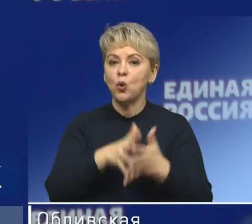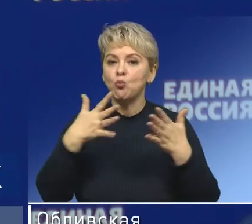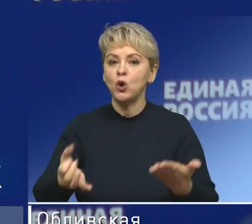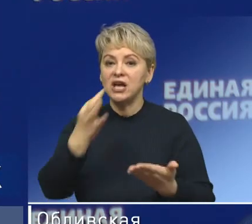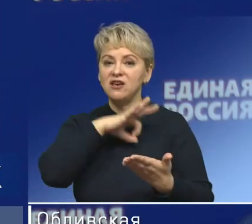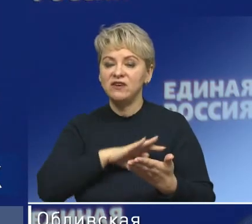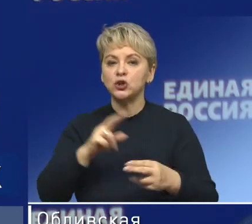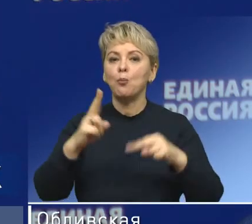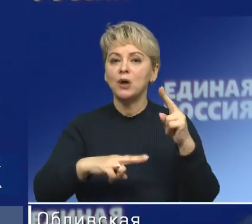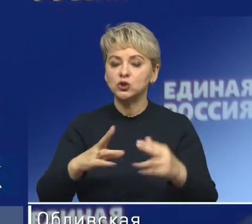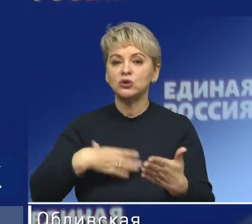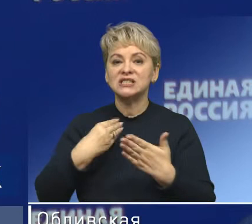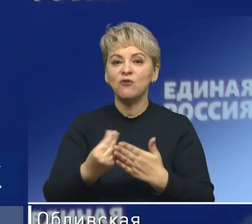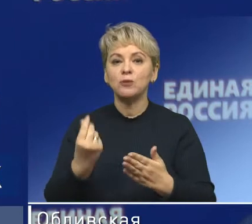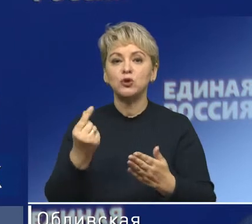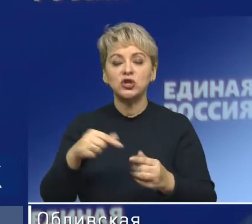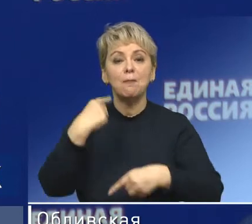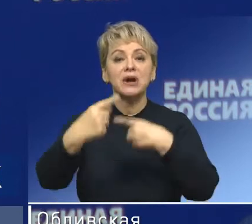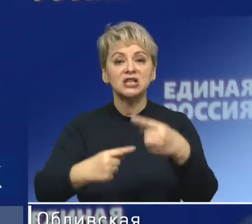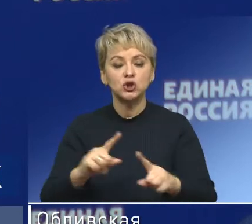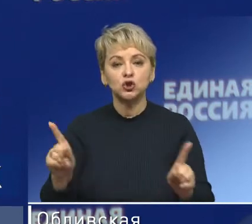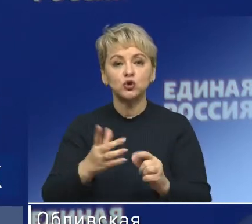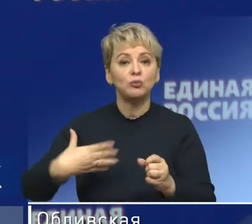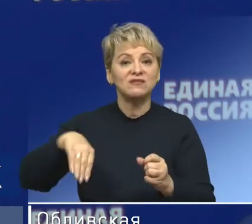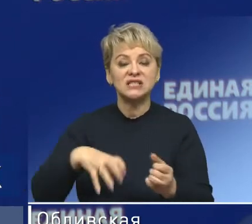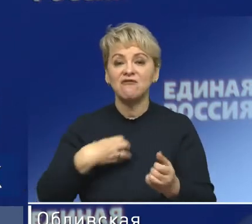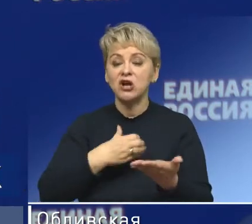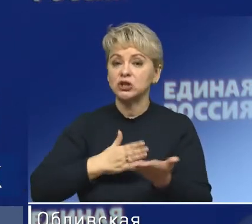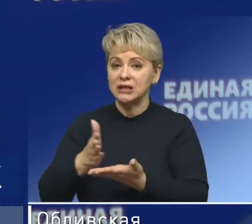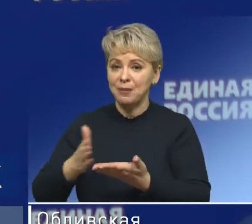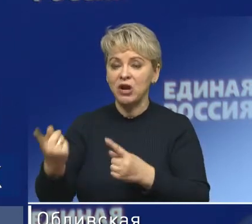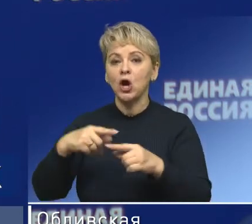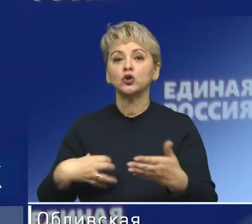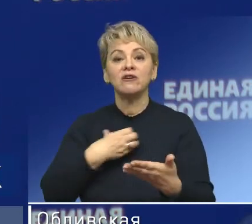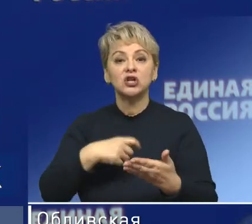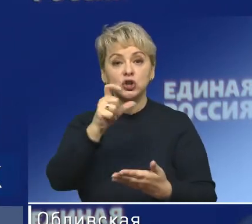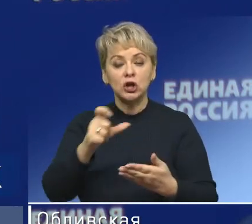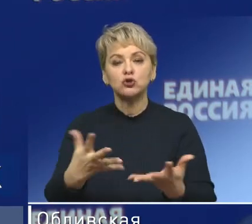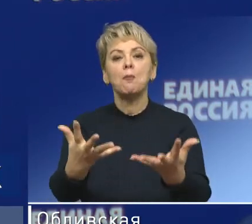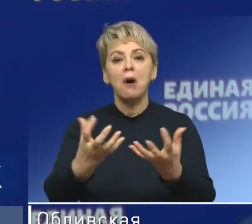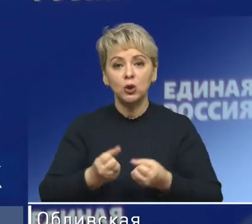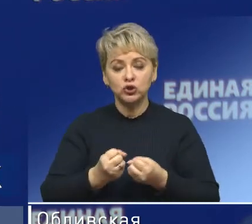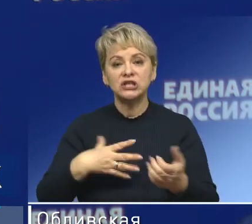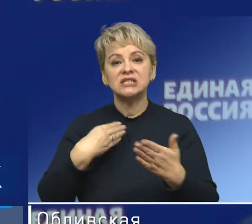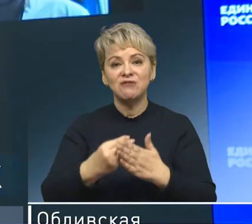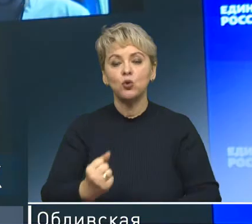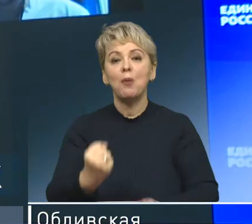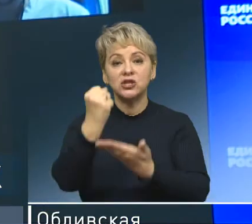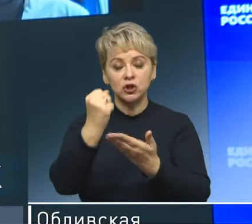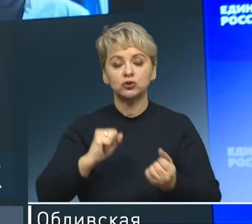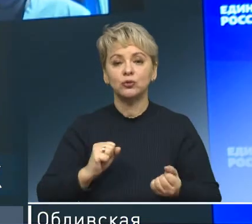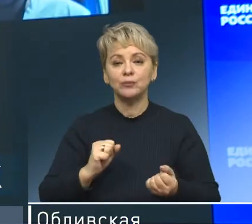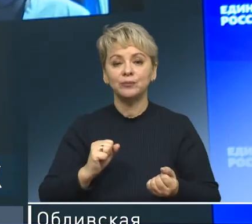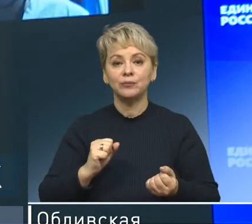эффективно выстроить свой бюджетный процесс, чтобы все ключевые направления, которые важны людям, получили свою поддержку.